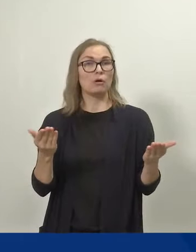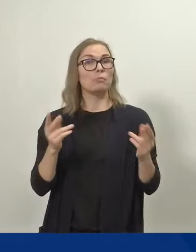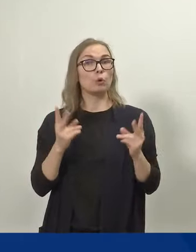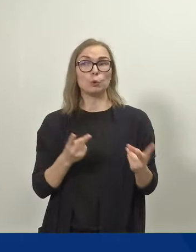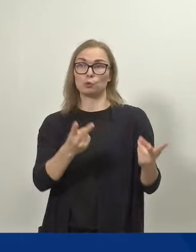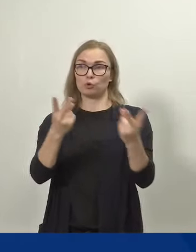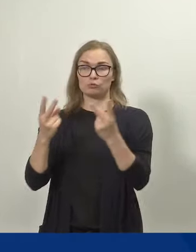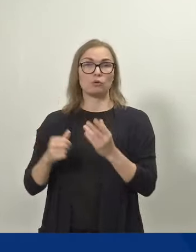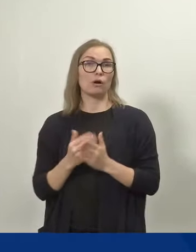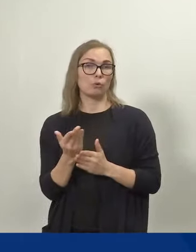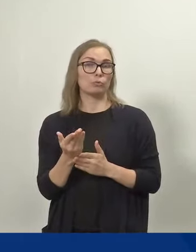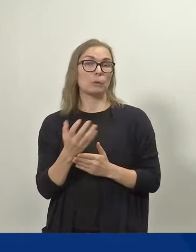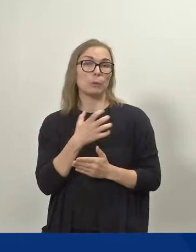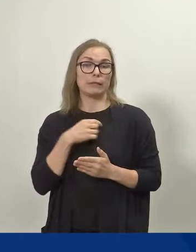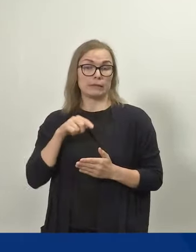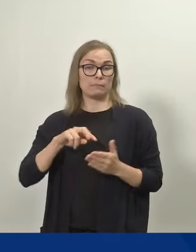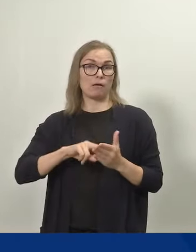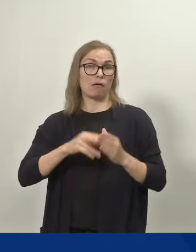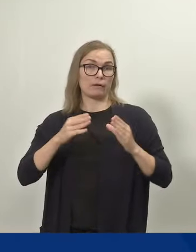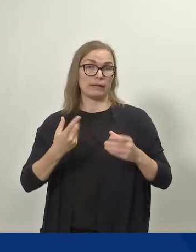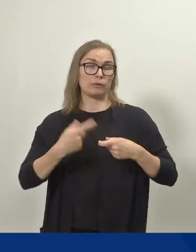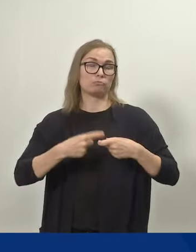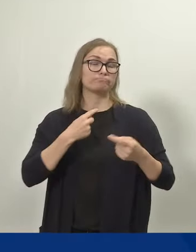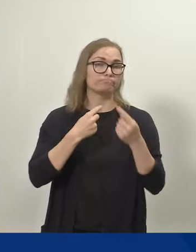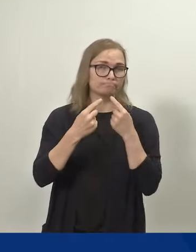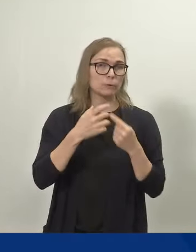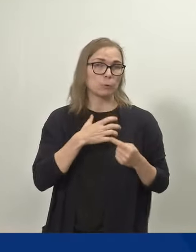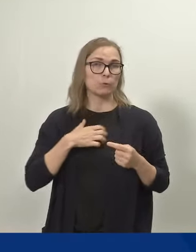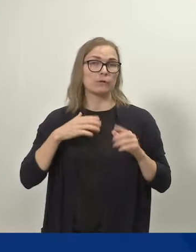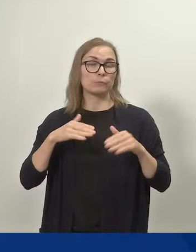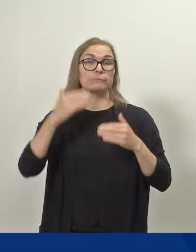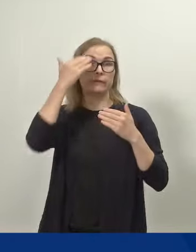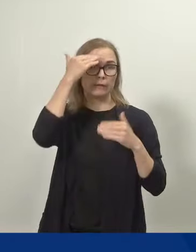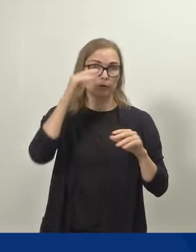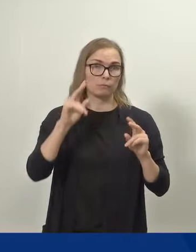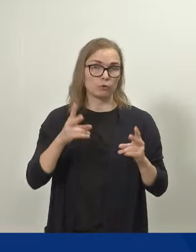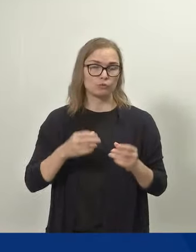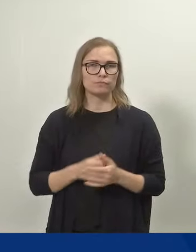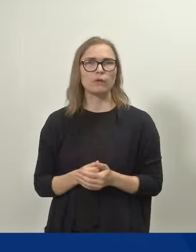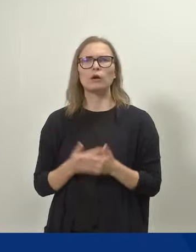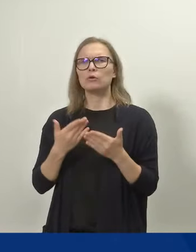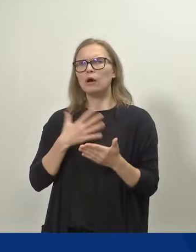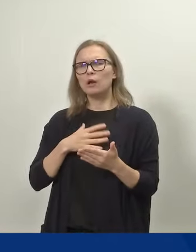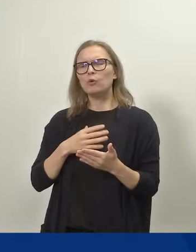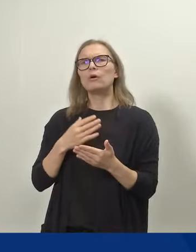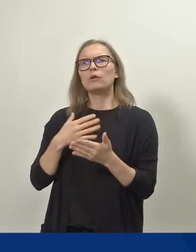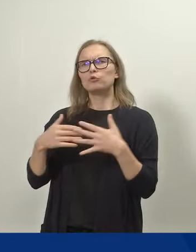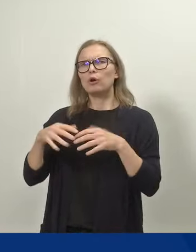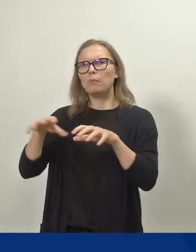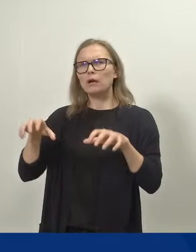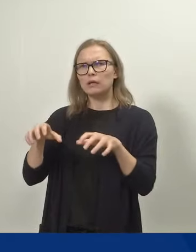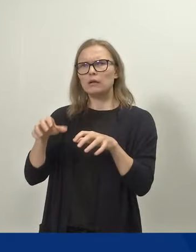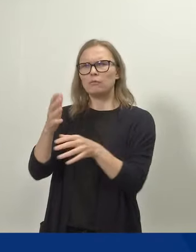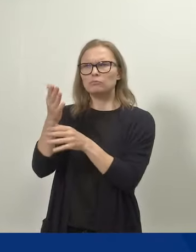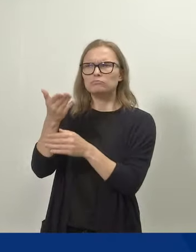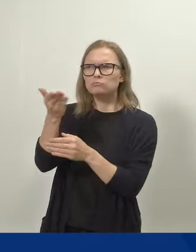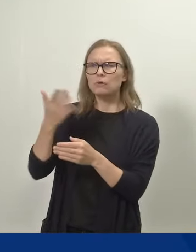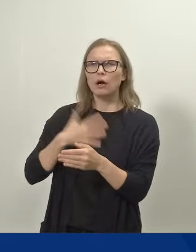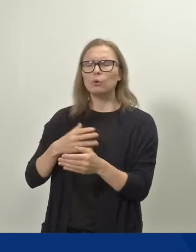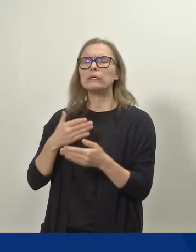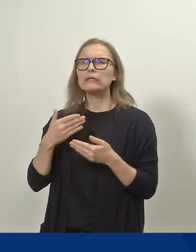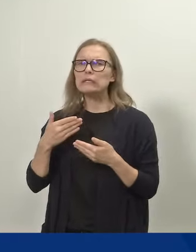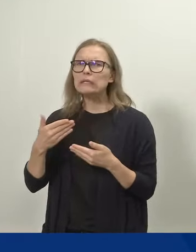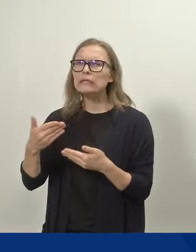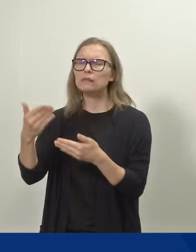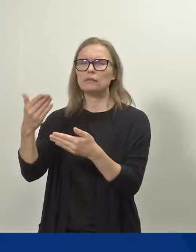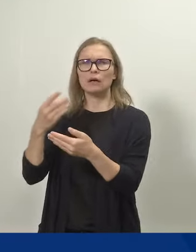julkisesti. Mutta tässä vaiheessa haluan kiittää työmarkkinaosapuolia neuvotteluista. Neuvottelit olivat vaikeat,